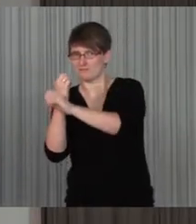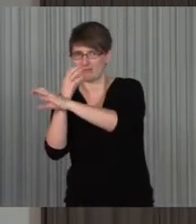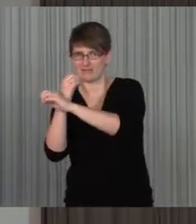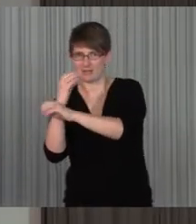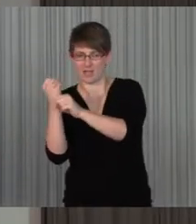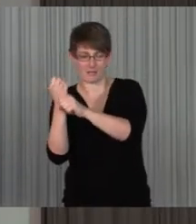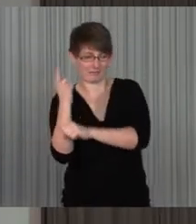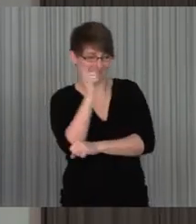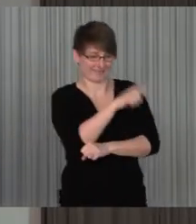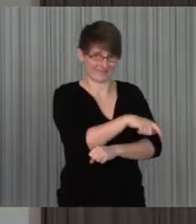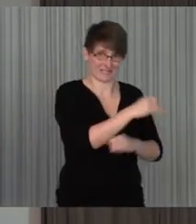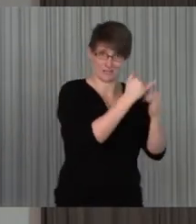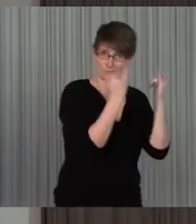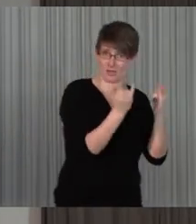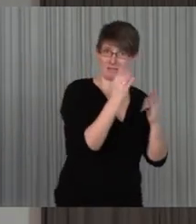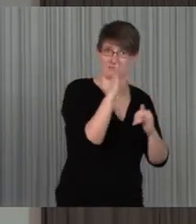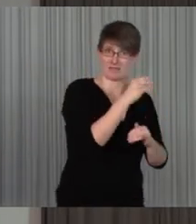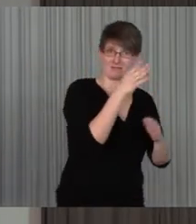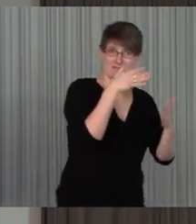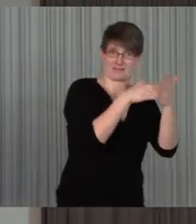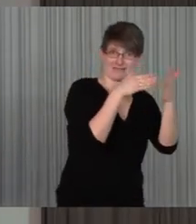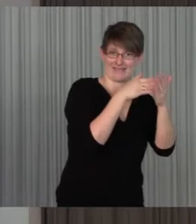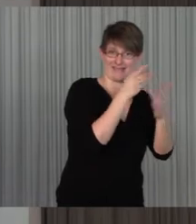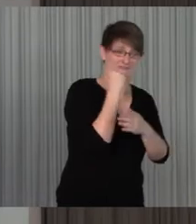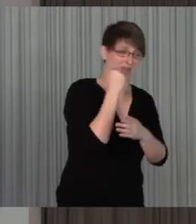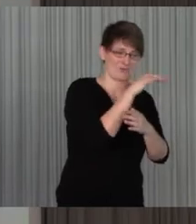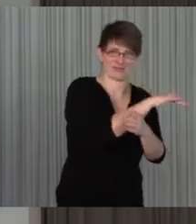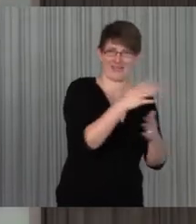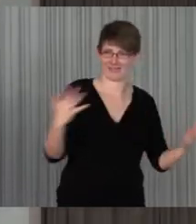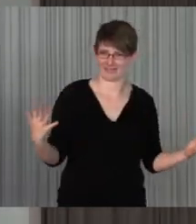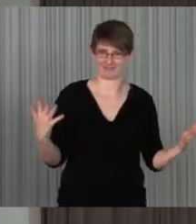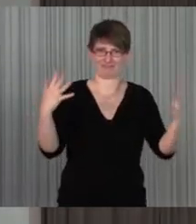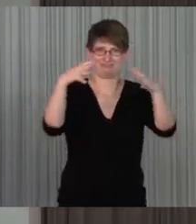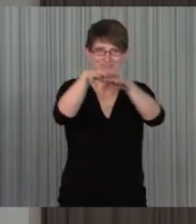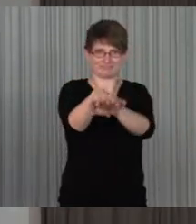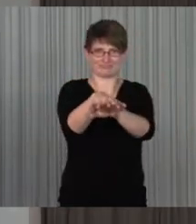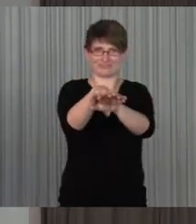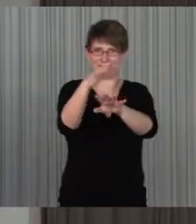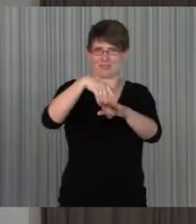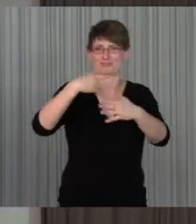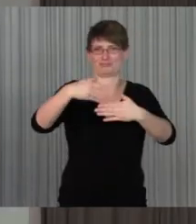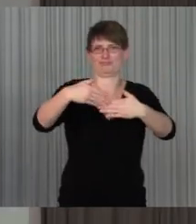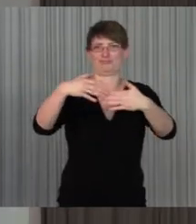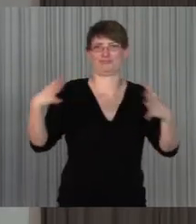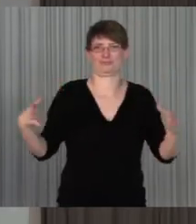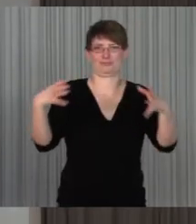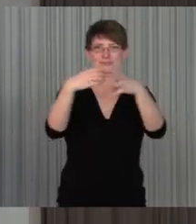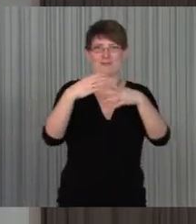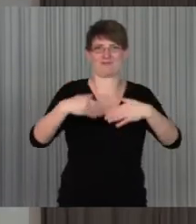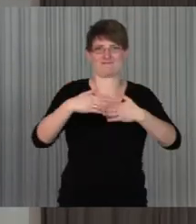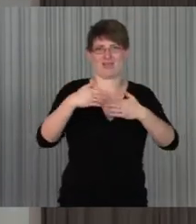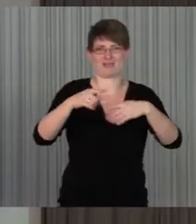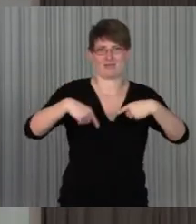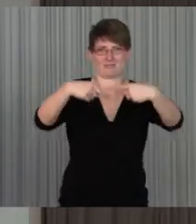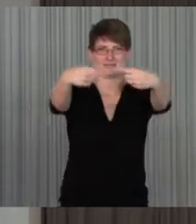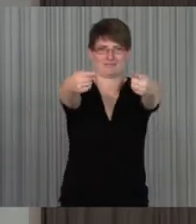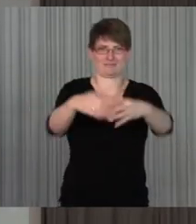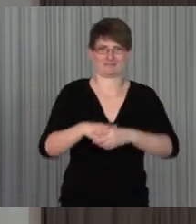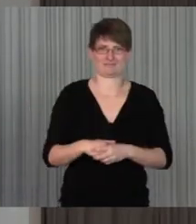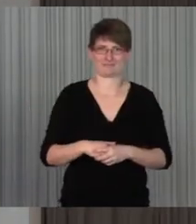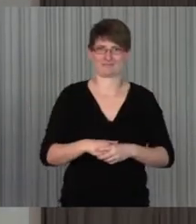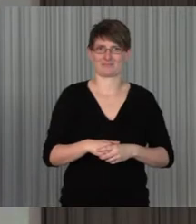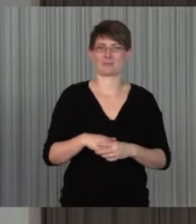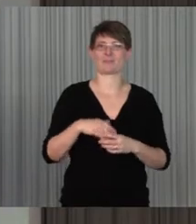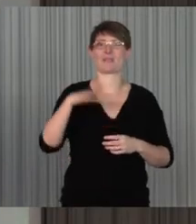gehen Sie auf die Institutionen zu und die Erfahrungen haben mit der Arbeit mit Menschen mit Behinderung. Das